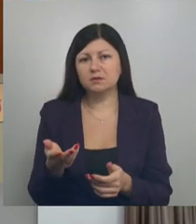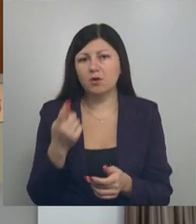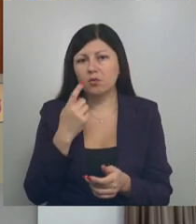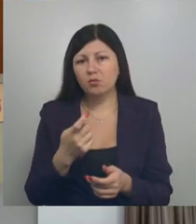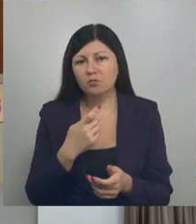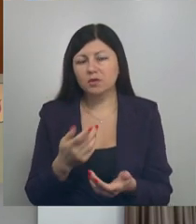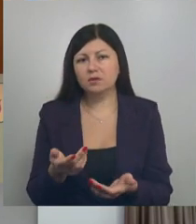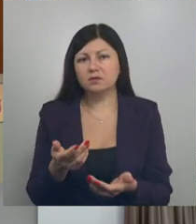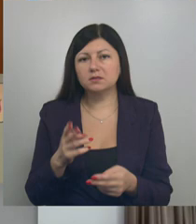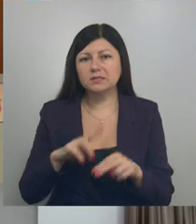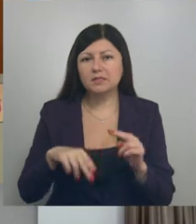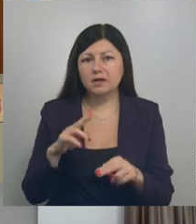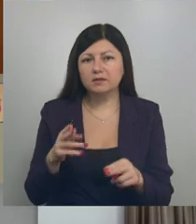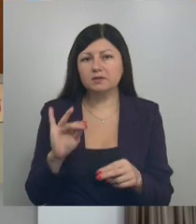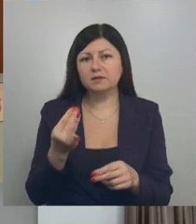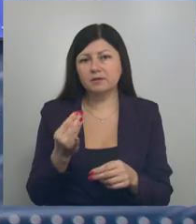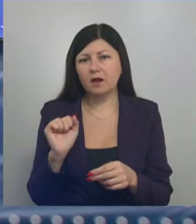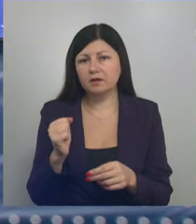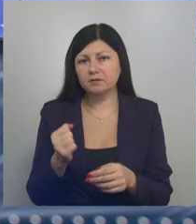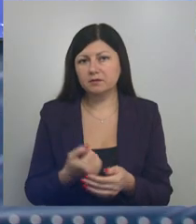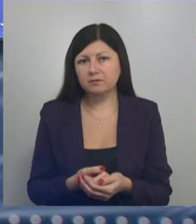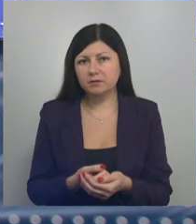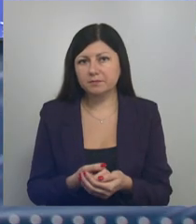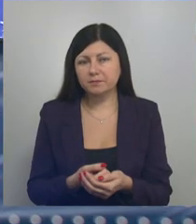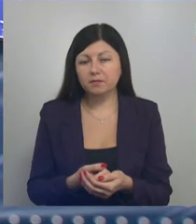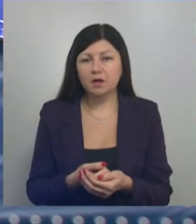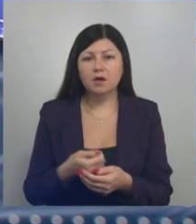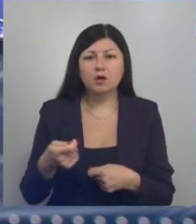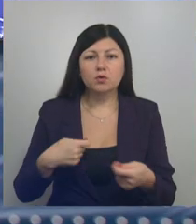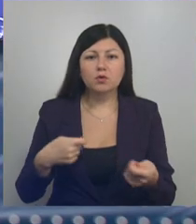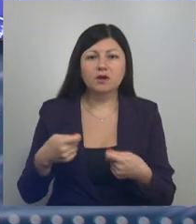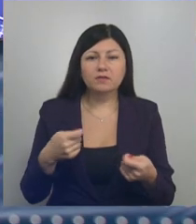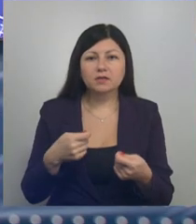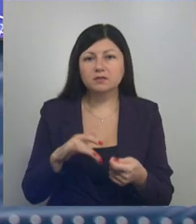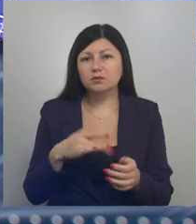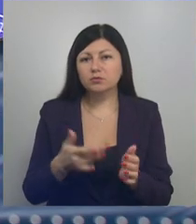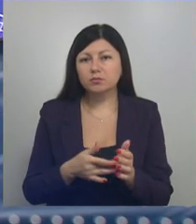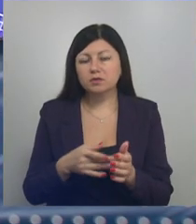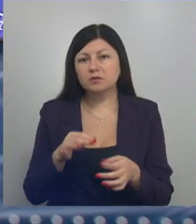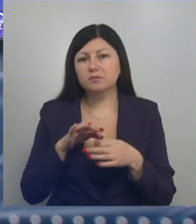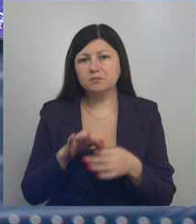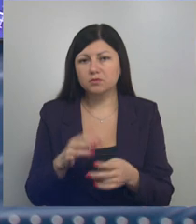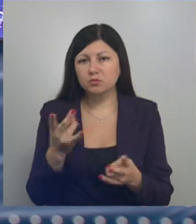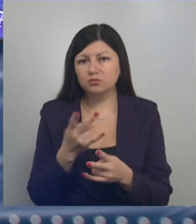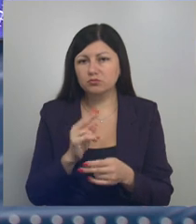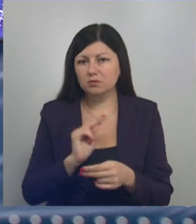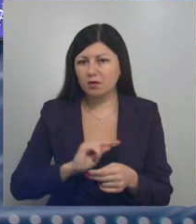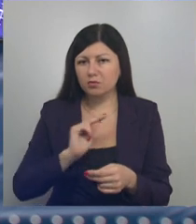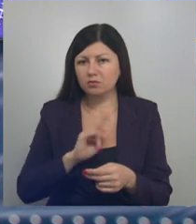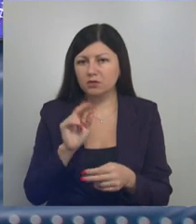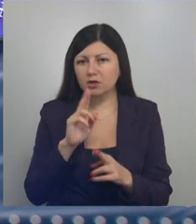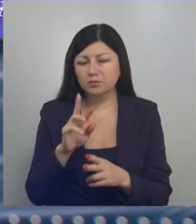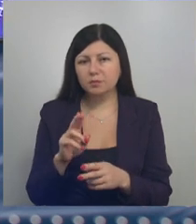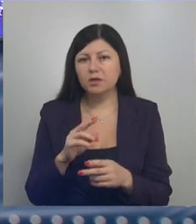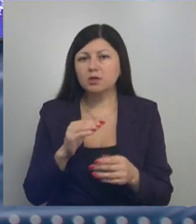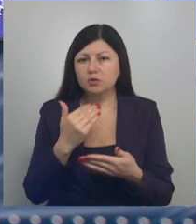Губкине, Строители и Алексееве. Руководитель субъекта поручил провести работу над ошибками. Сформировать